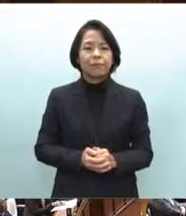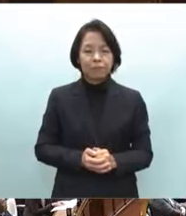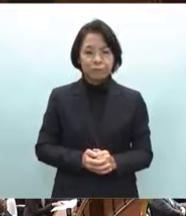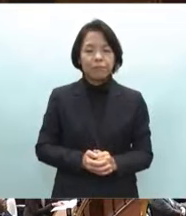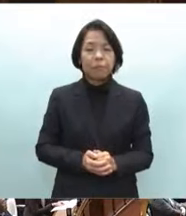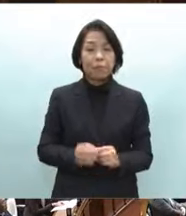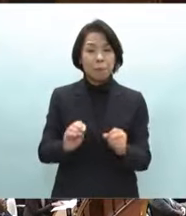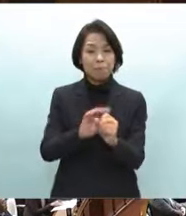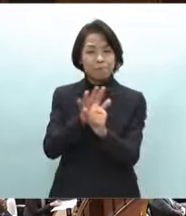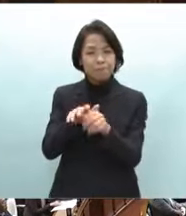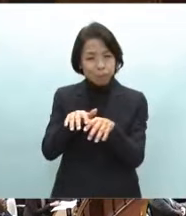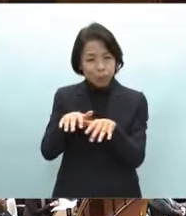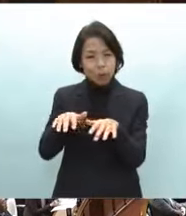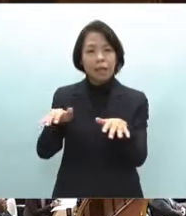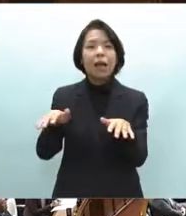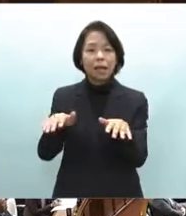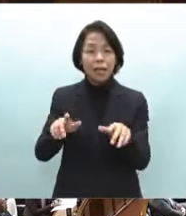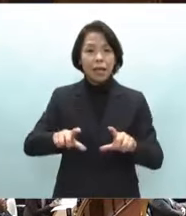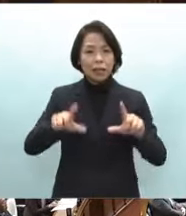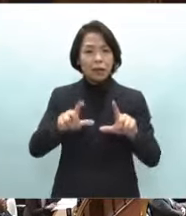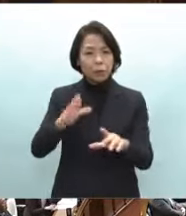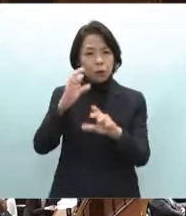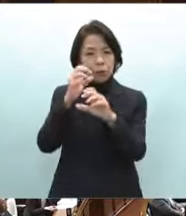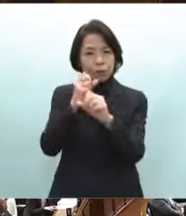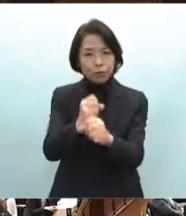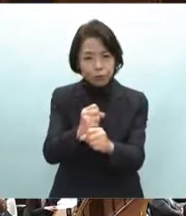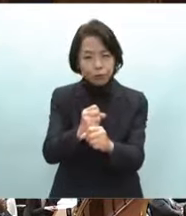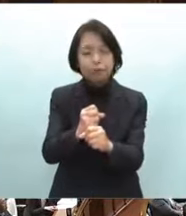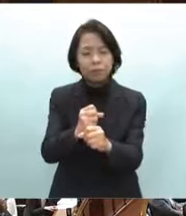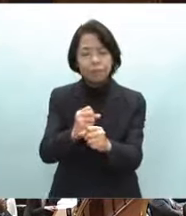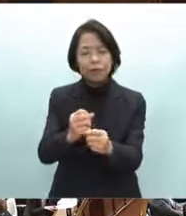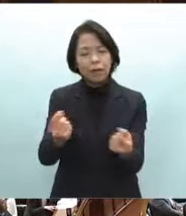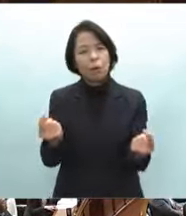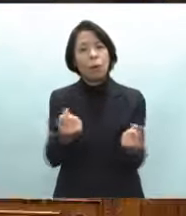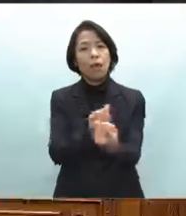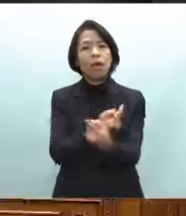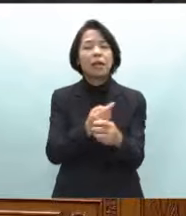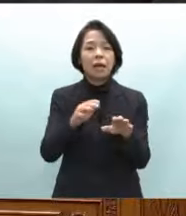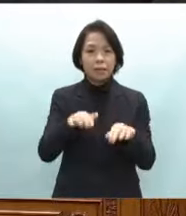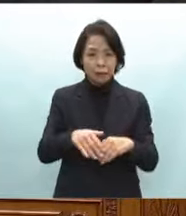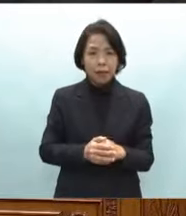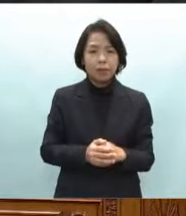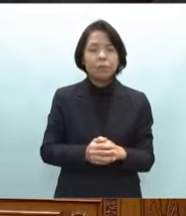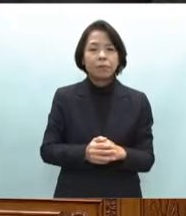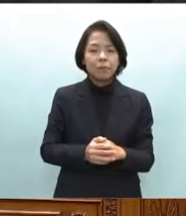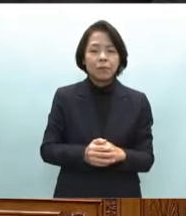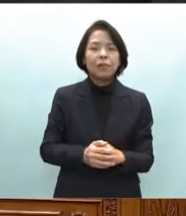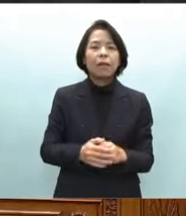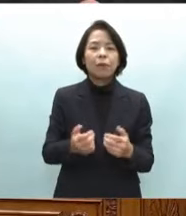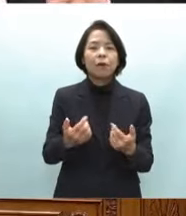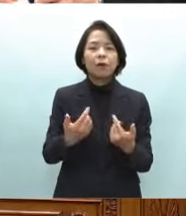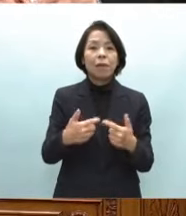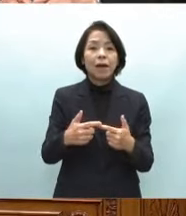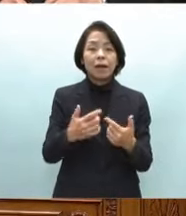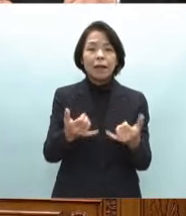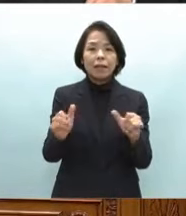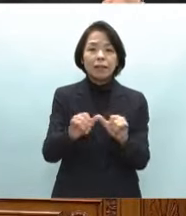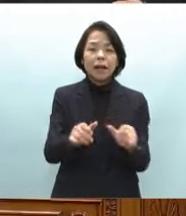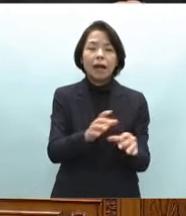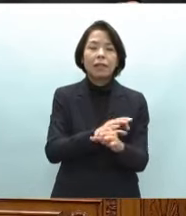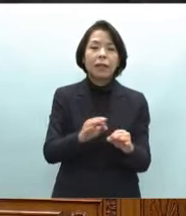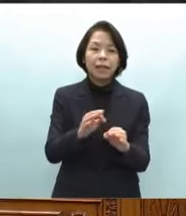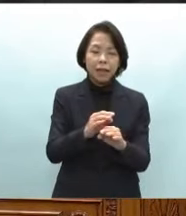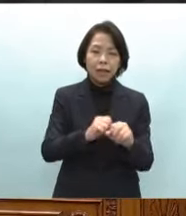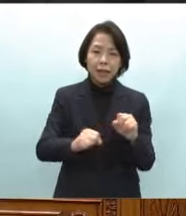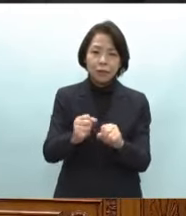この中で東京一極集中に変化の兆しが見えたものの社会経済活動の回復とともに再び